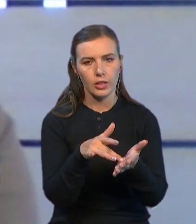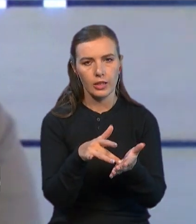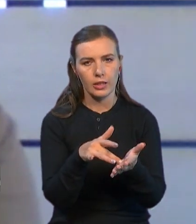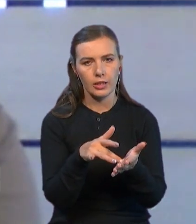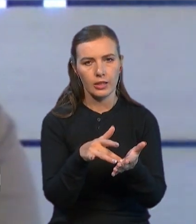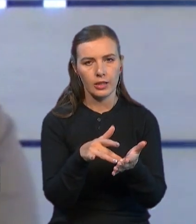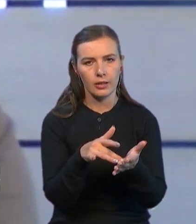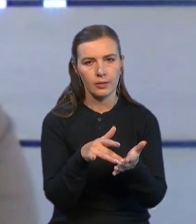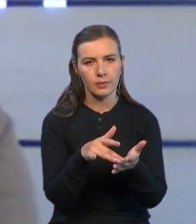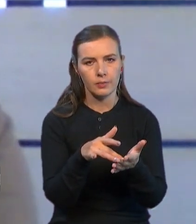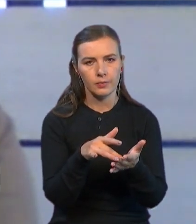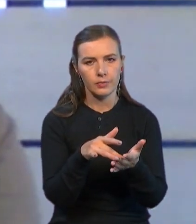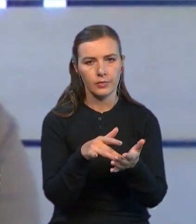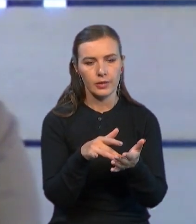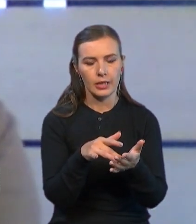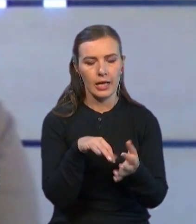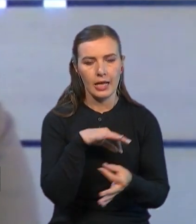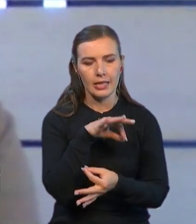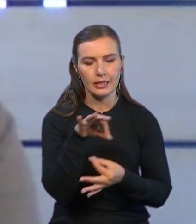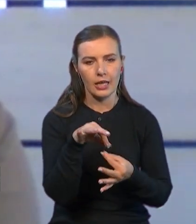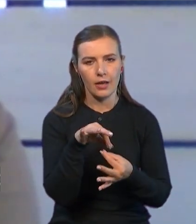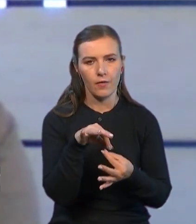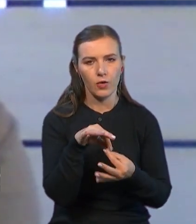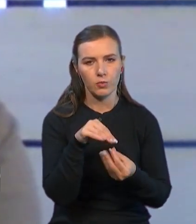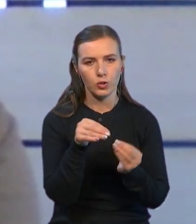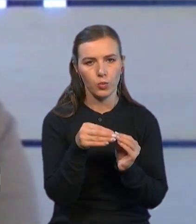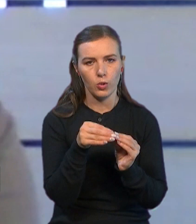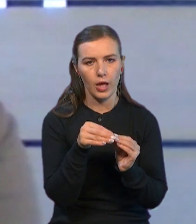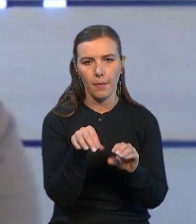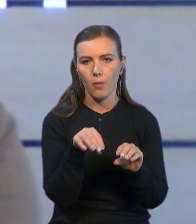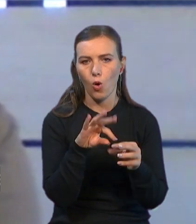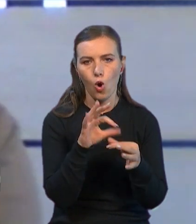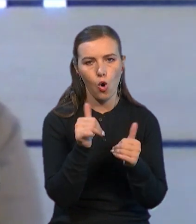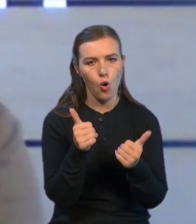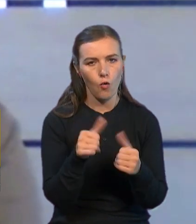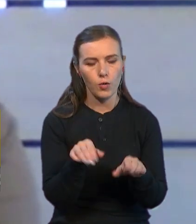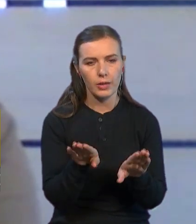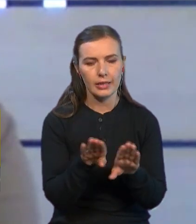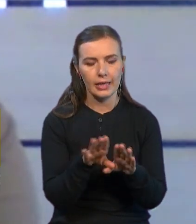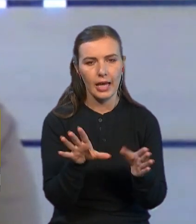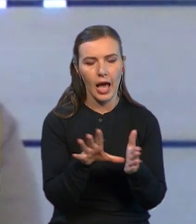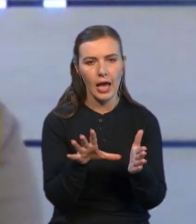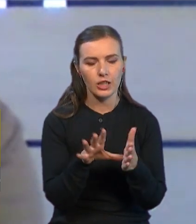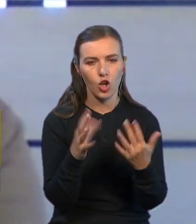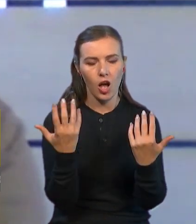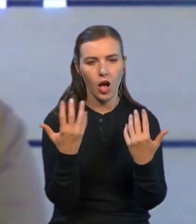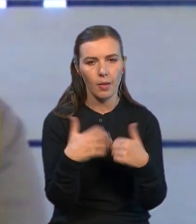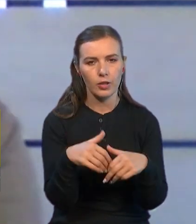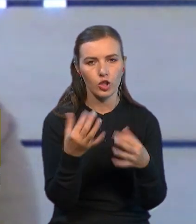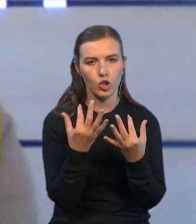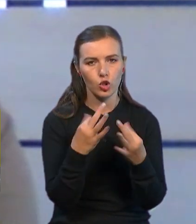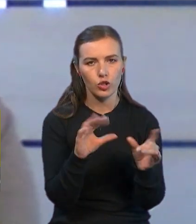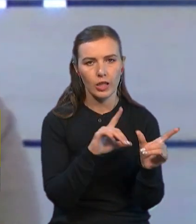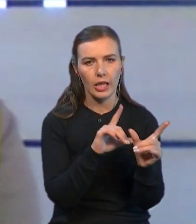складатиме зайвого клопоту оформити такий електронний, автоматизований дозвіл на в